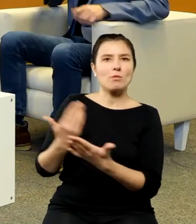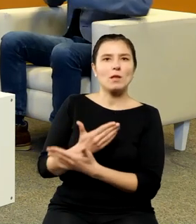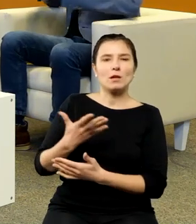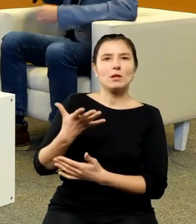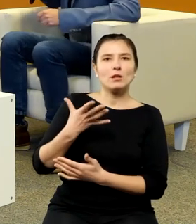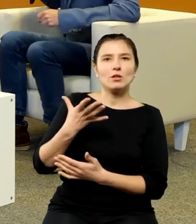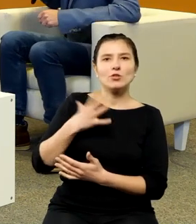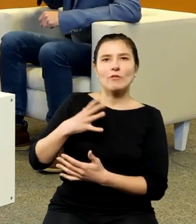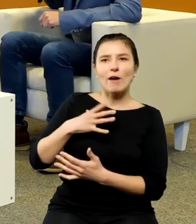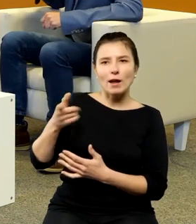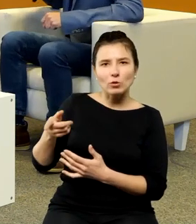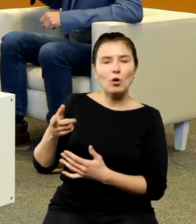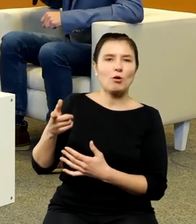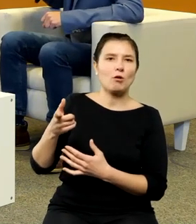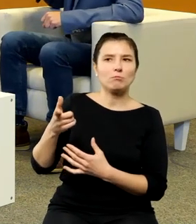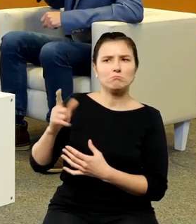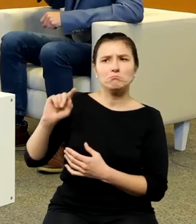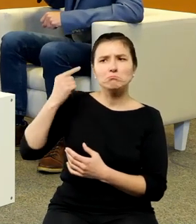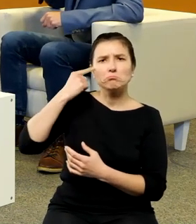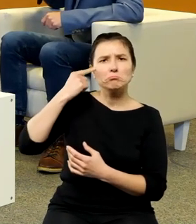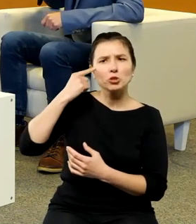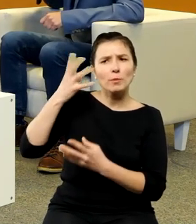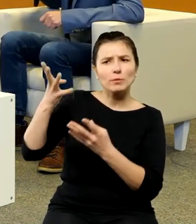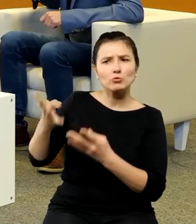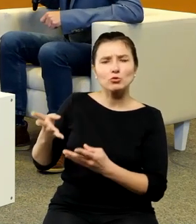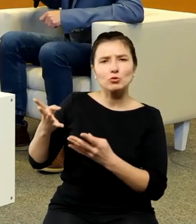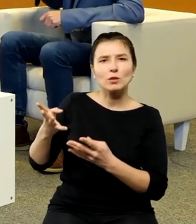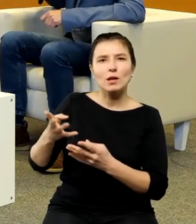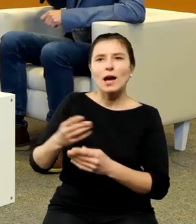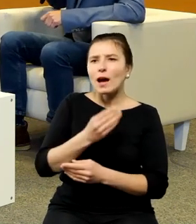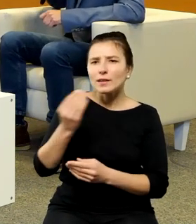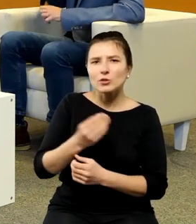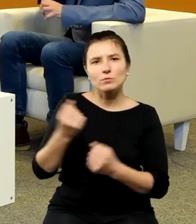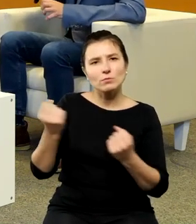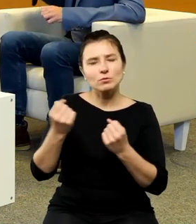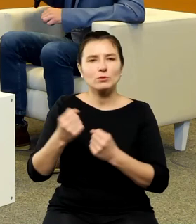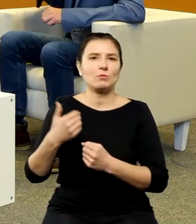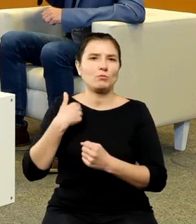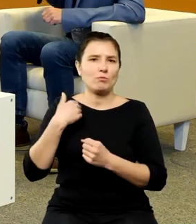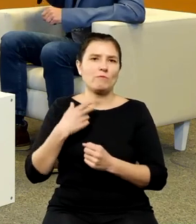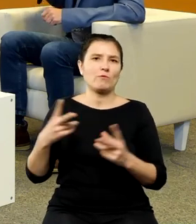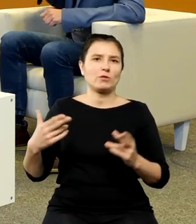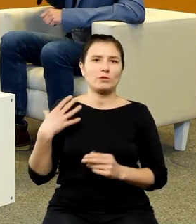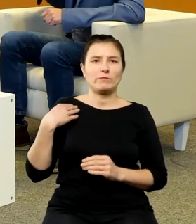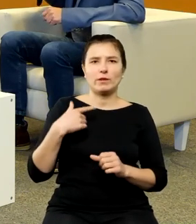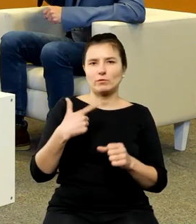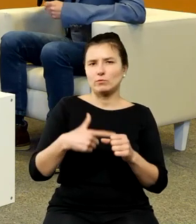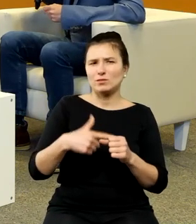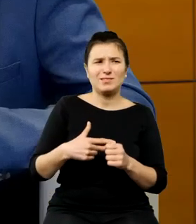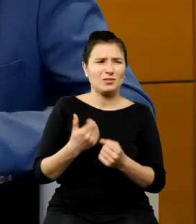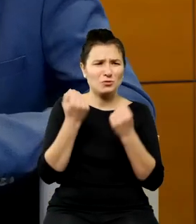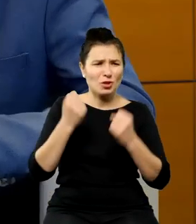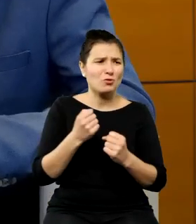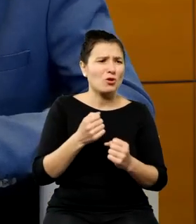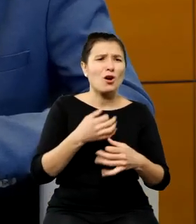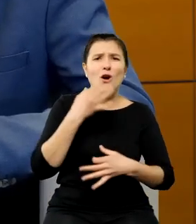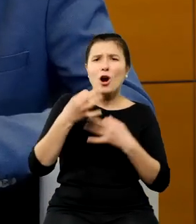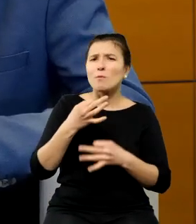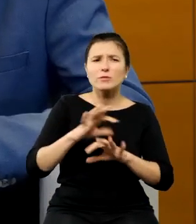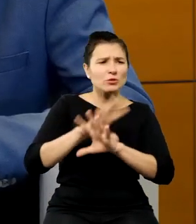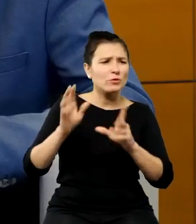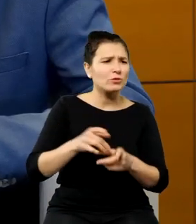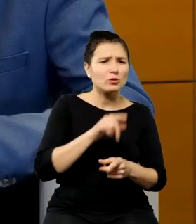współczesności ma swoje jeszcze głośniejsze echa w wieku 20 więc no nie sposób tutaj omówić wszystkiego ale gdybyśmy sobie